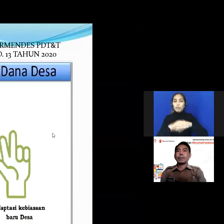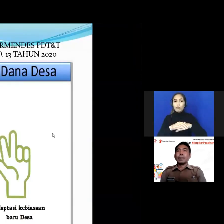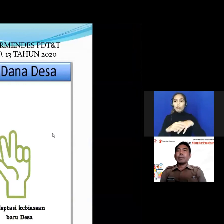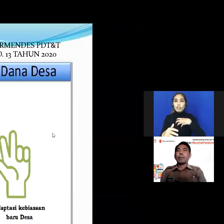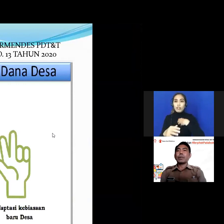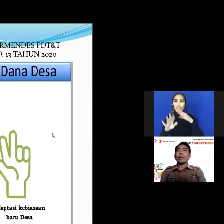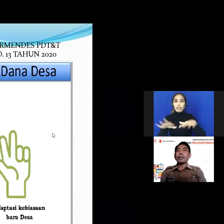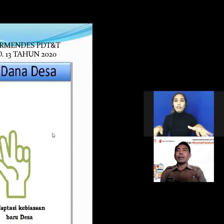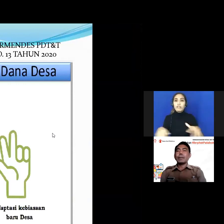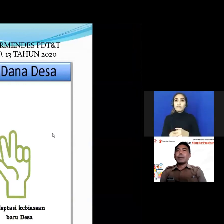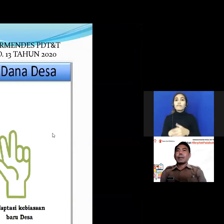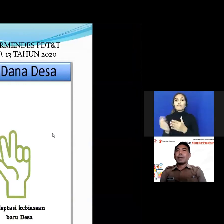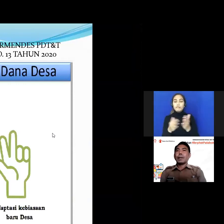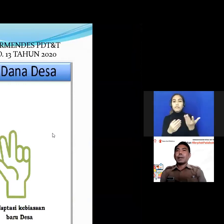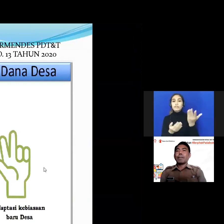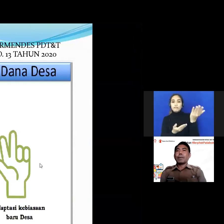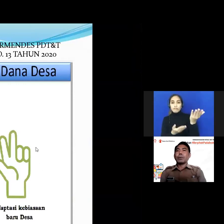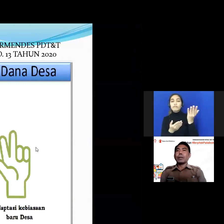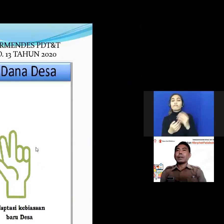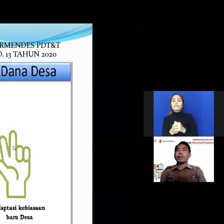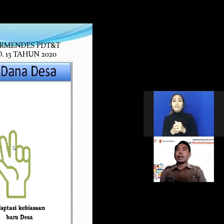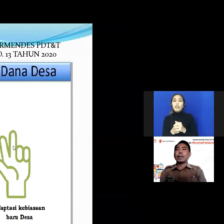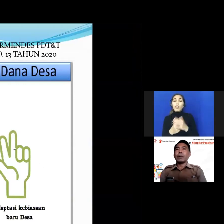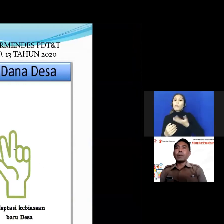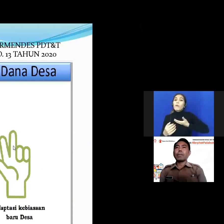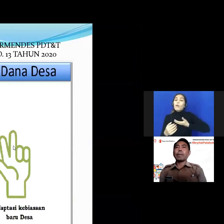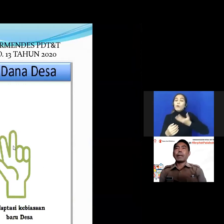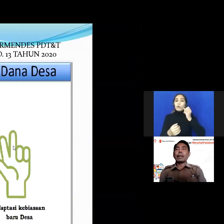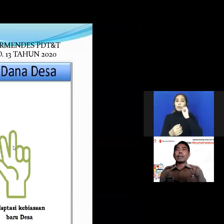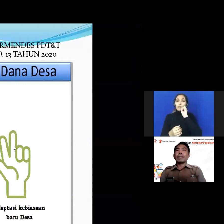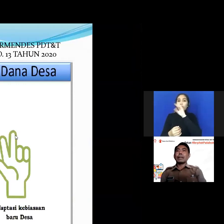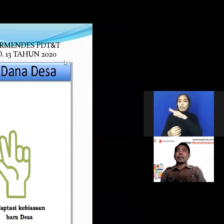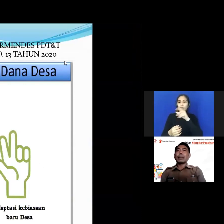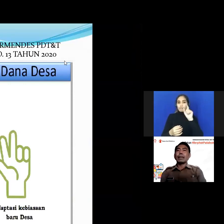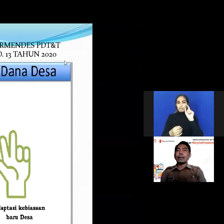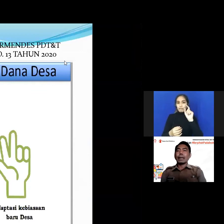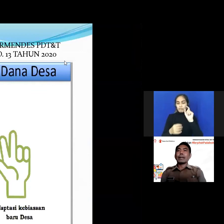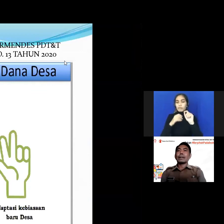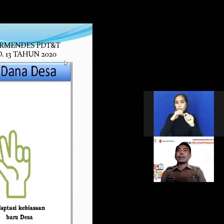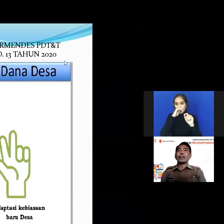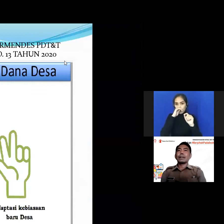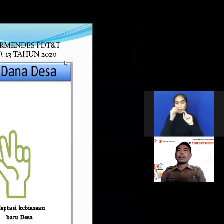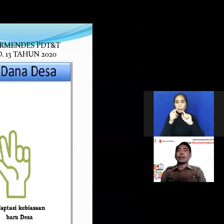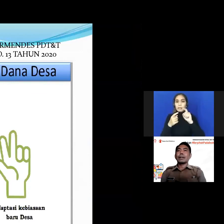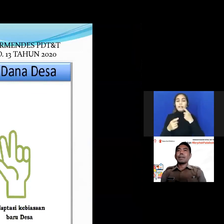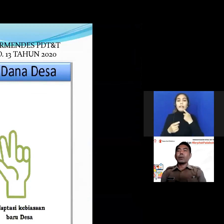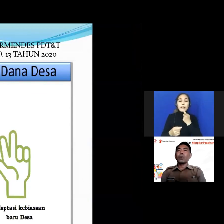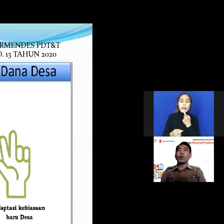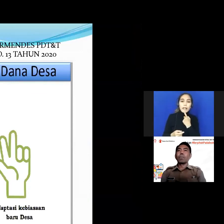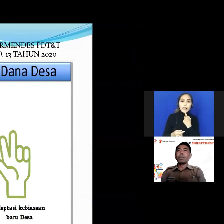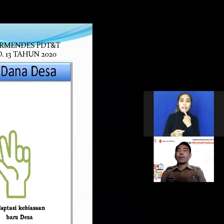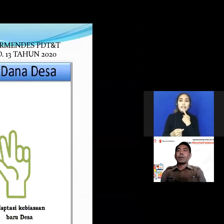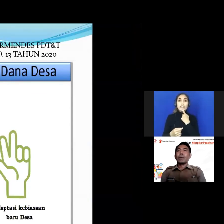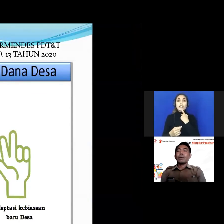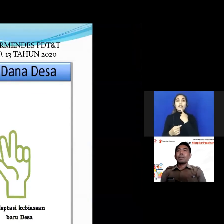kebupi ibu sekalian perlu saya dahului pemaparan materi saya terkait payung